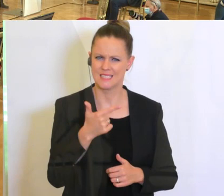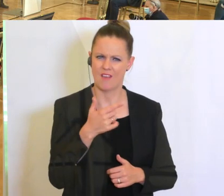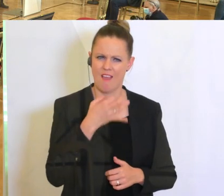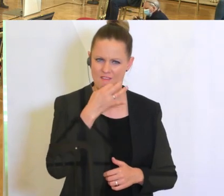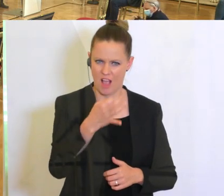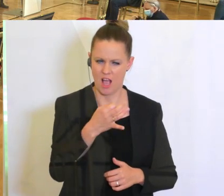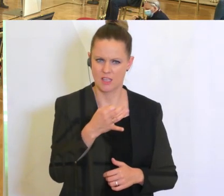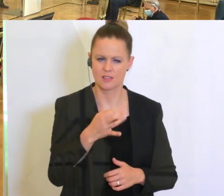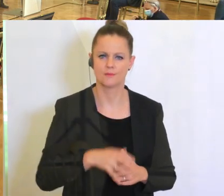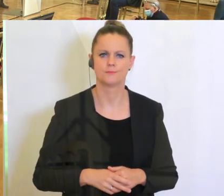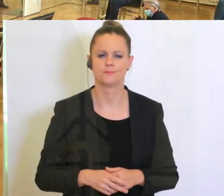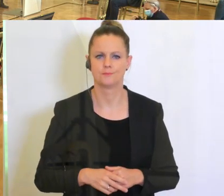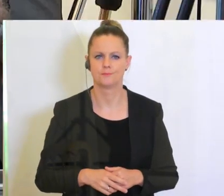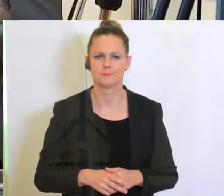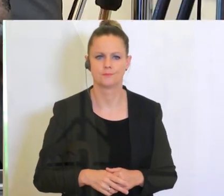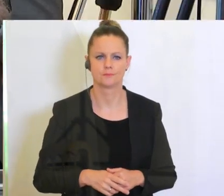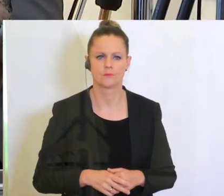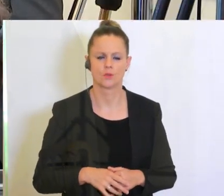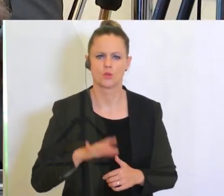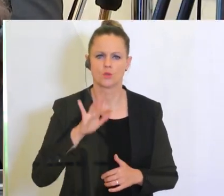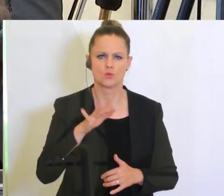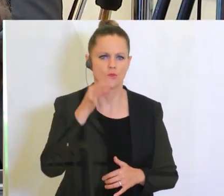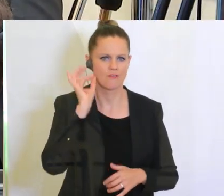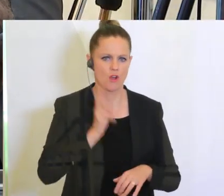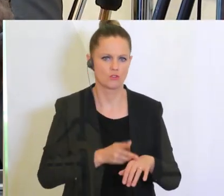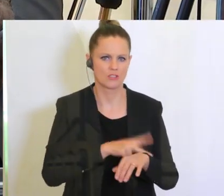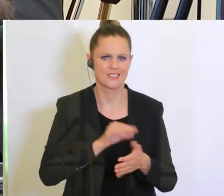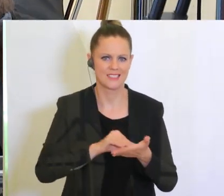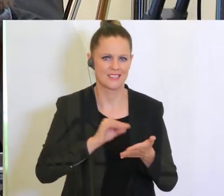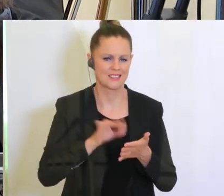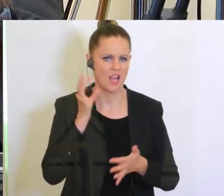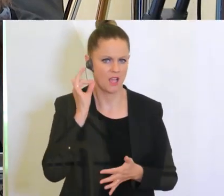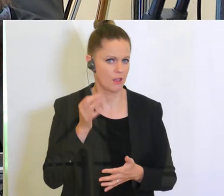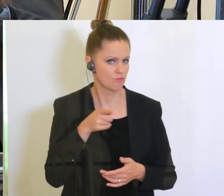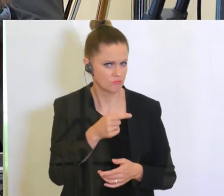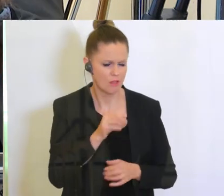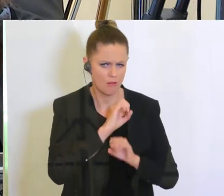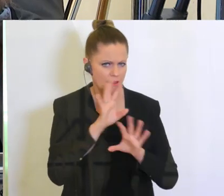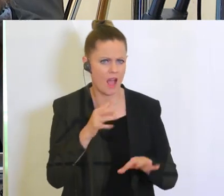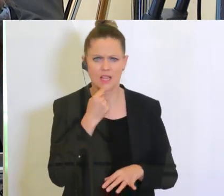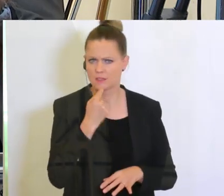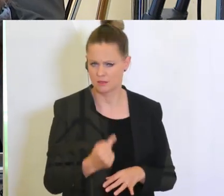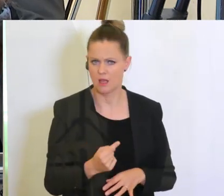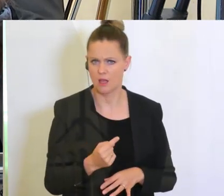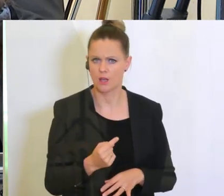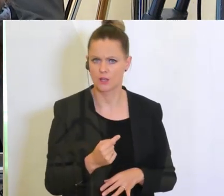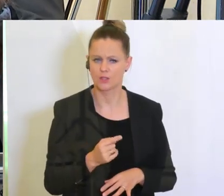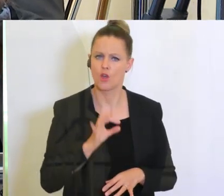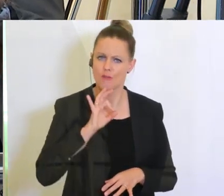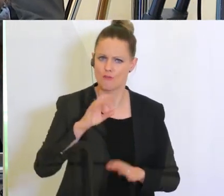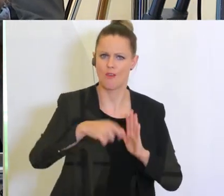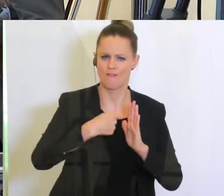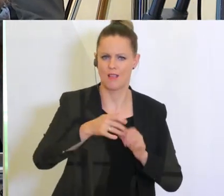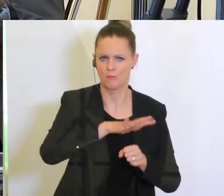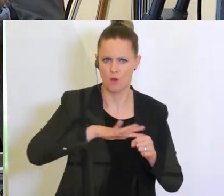Eine an die Kunst und Kulturstaatssekretärin Andrea Mayer. Es war jetzt von Ihrer Seite eben ein ganz klares Bekenntnis zur Filmbranche